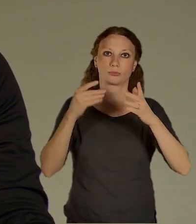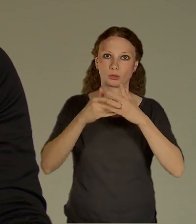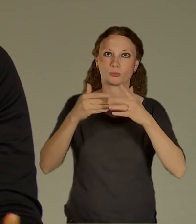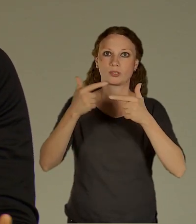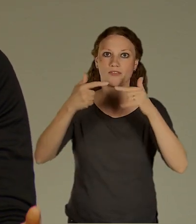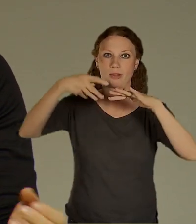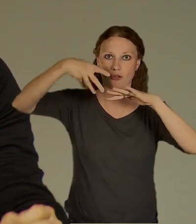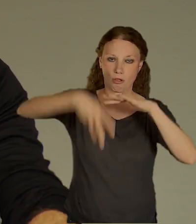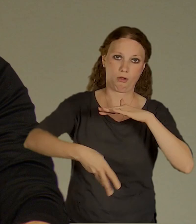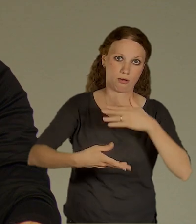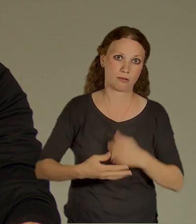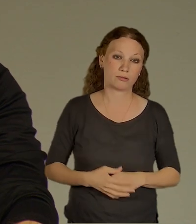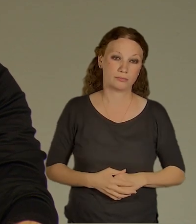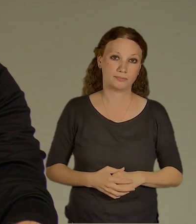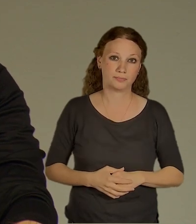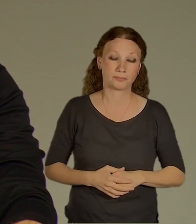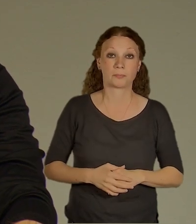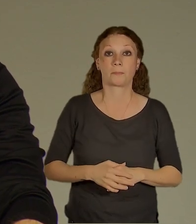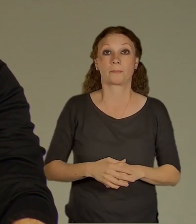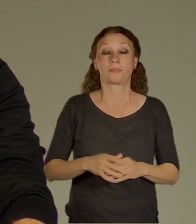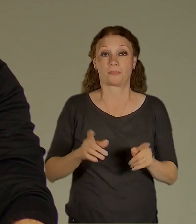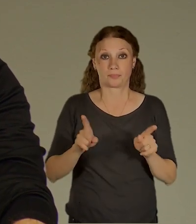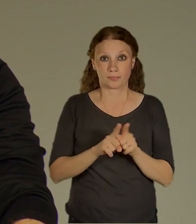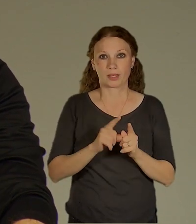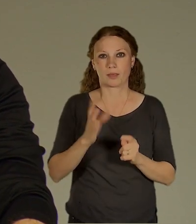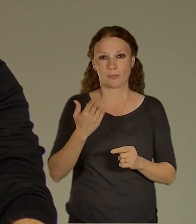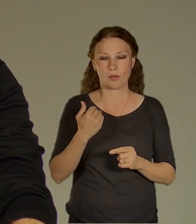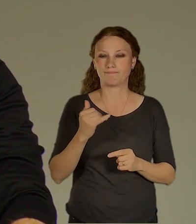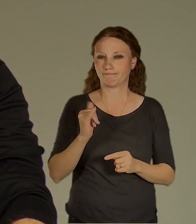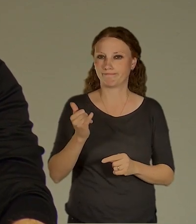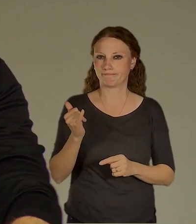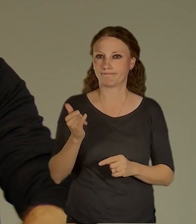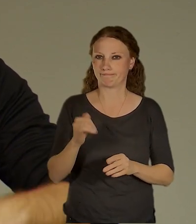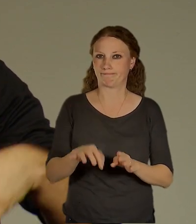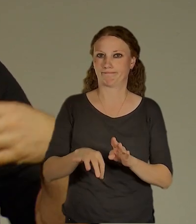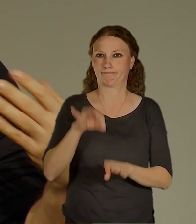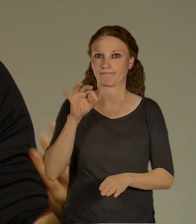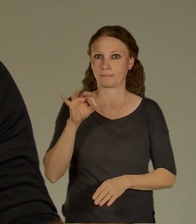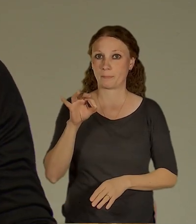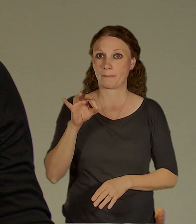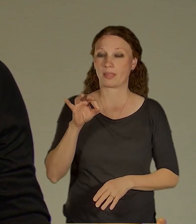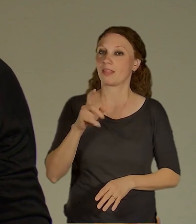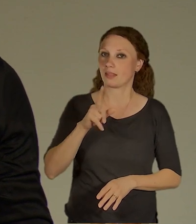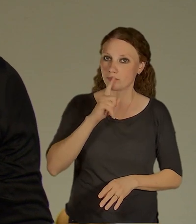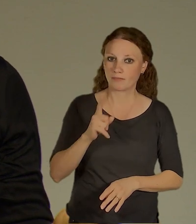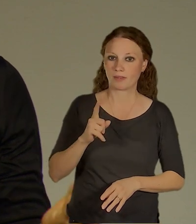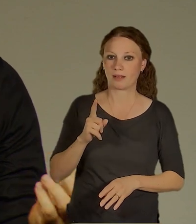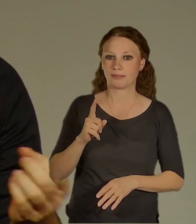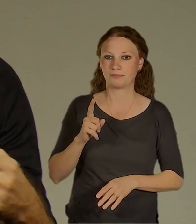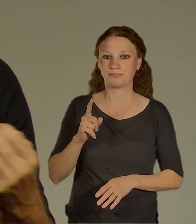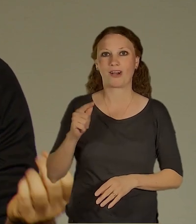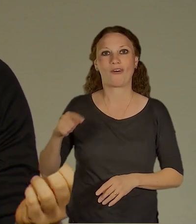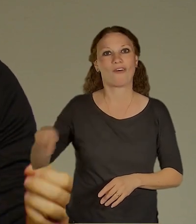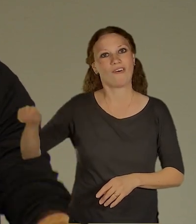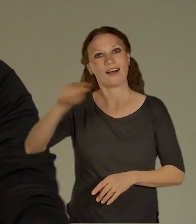A tam jsme se také potkali s tím, že sice ty ambice jsou nebo ty proklamace